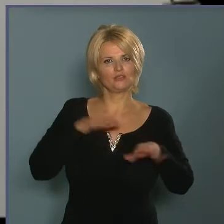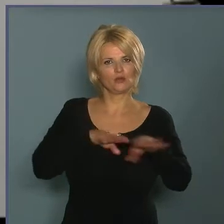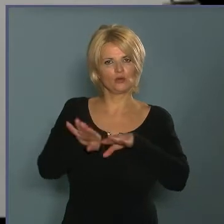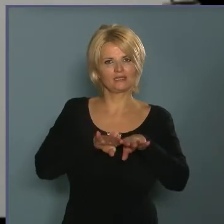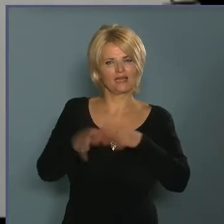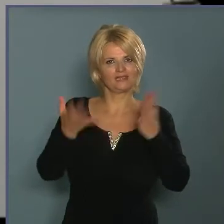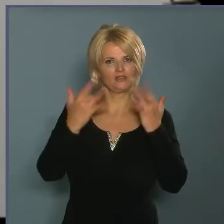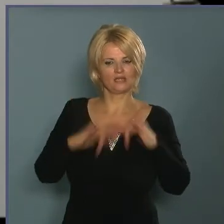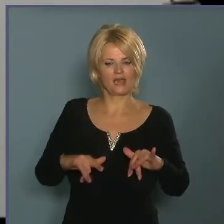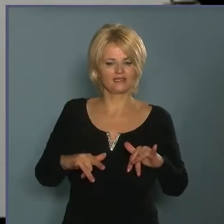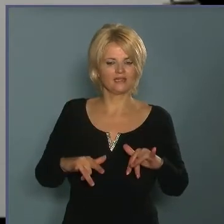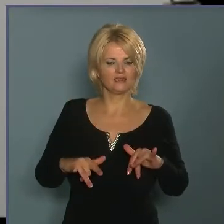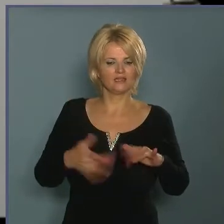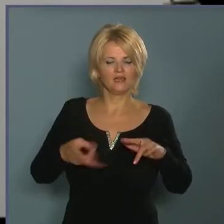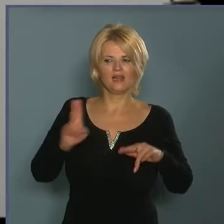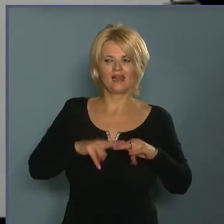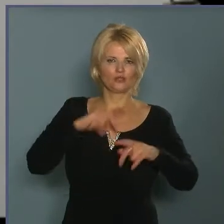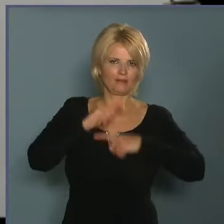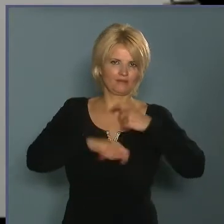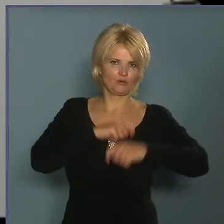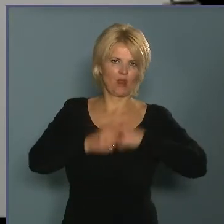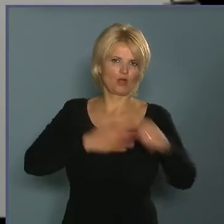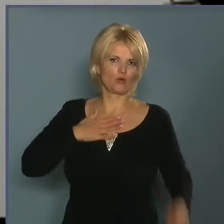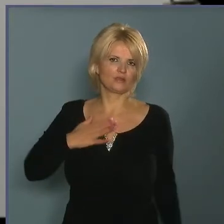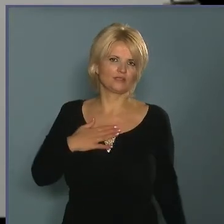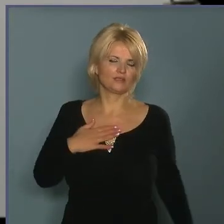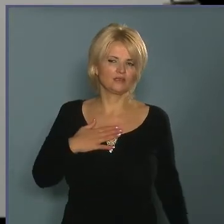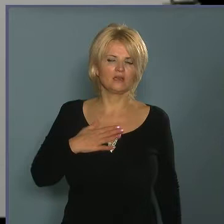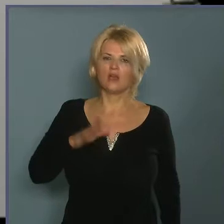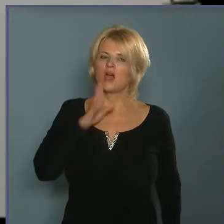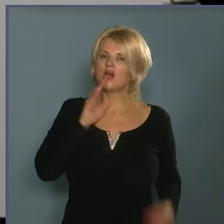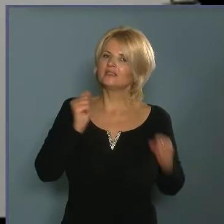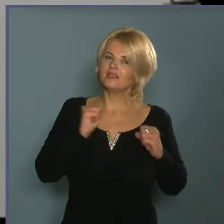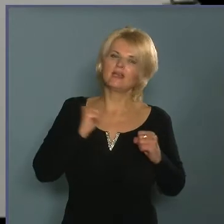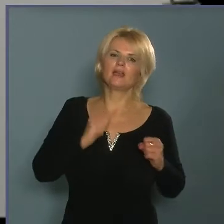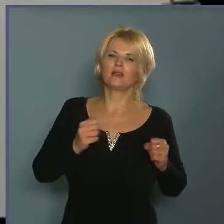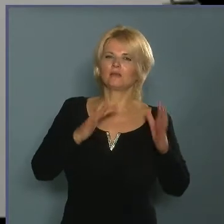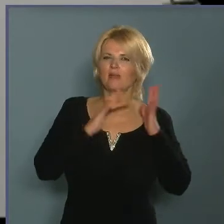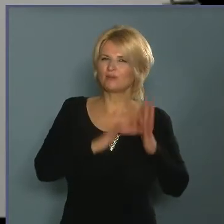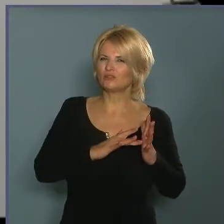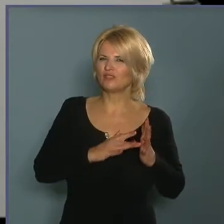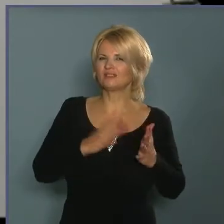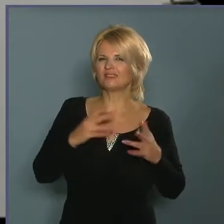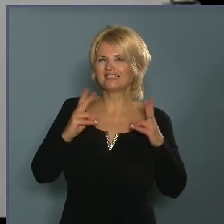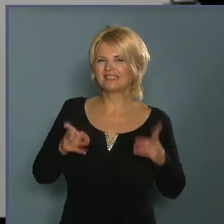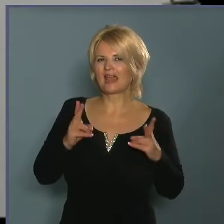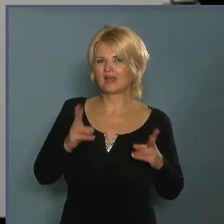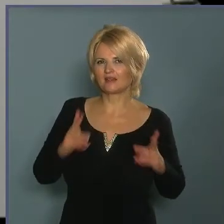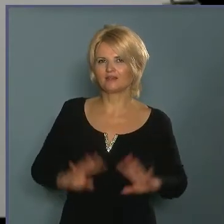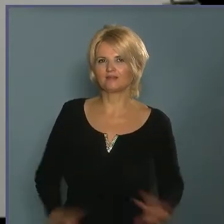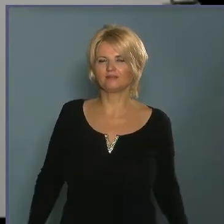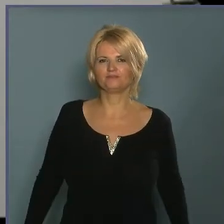helyzet az, ami leginkább foglalkoztat bennünket, hiszen a tél már megmutatta a rosszán körmejét az elmúlt